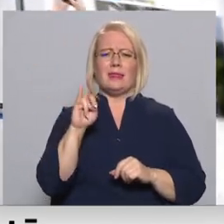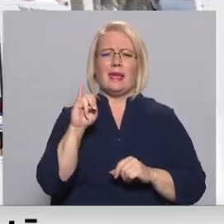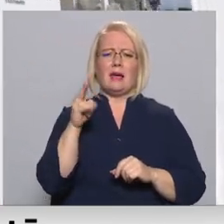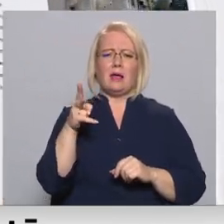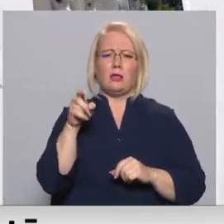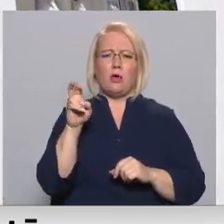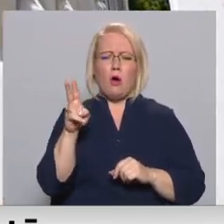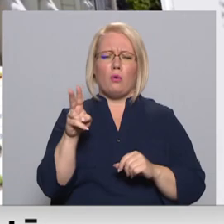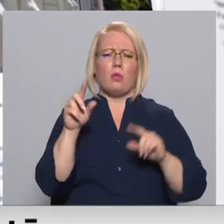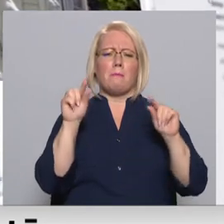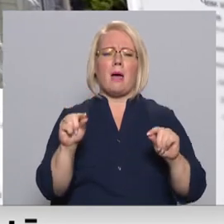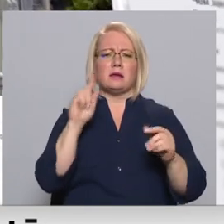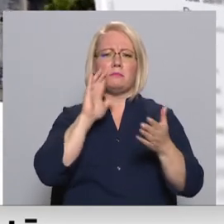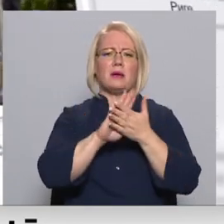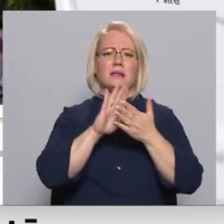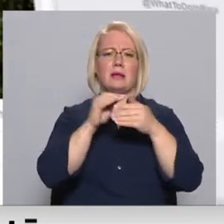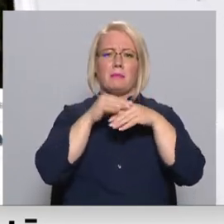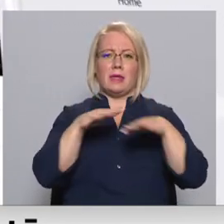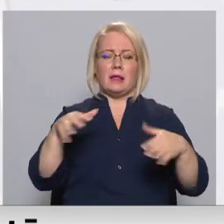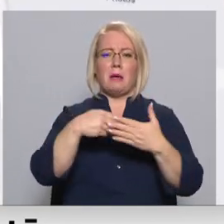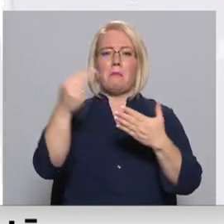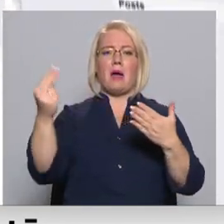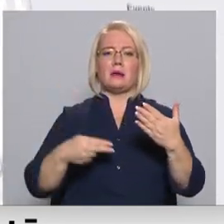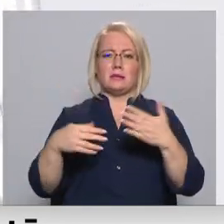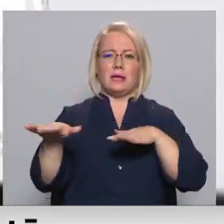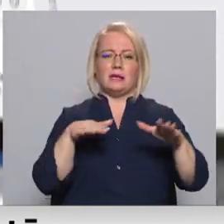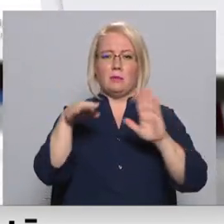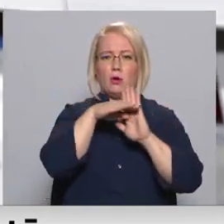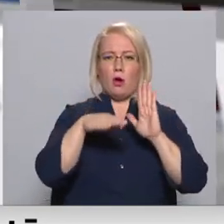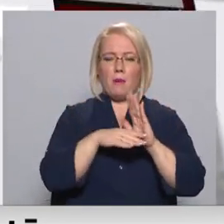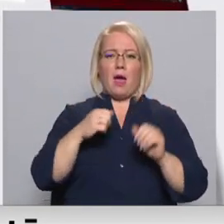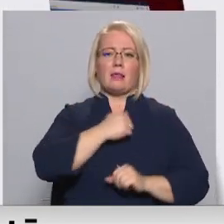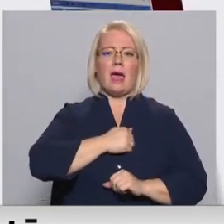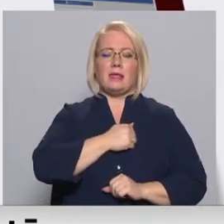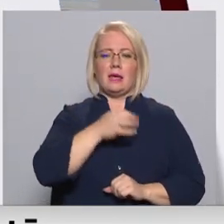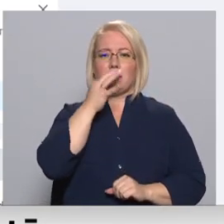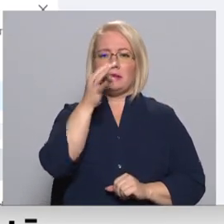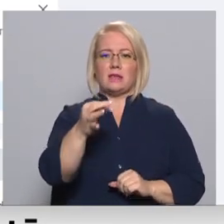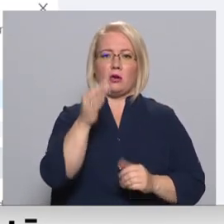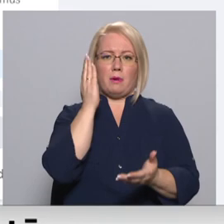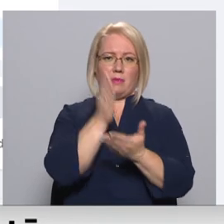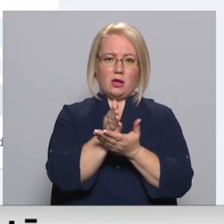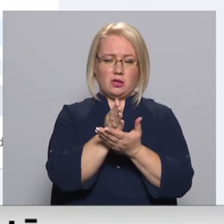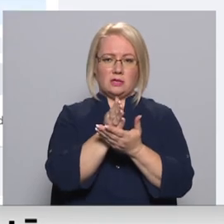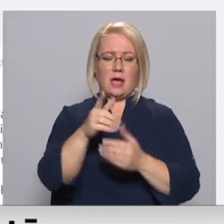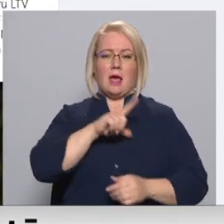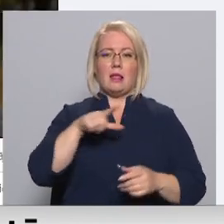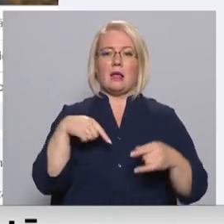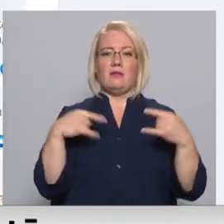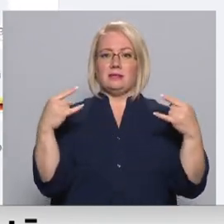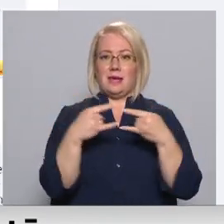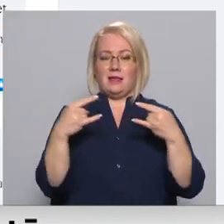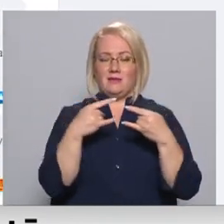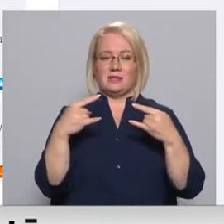maz zināma sociālie tīkli parakstījuši rīcības kodeks cīņai ar nelegāliem naidīgiem izteikumiem tiešsaistēm. Latvijas televīzijas